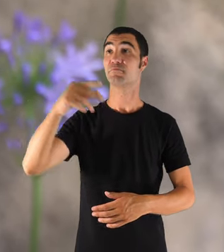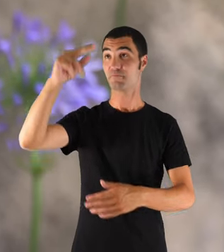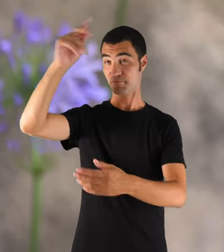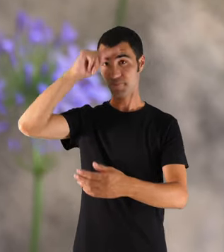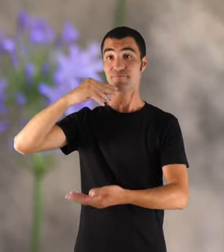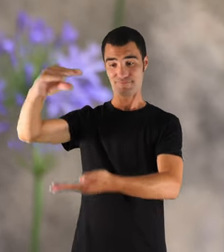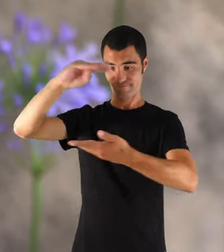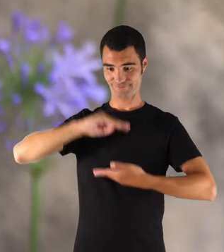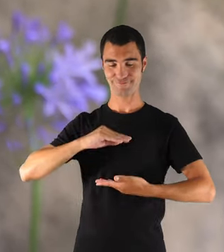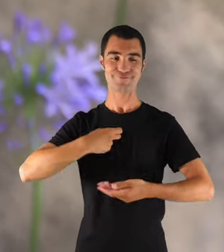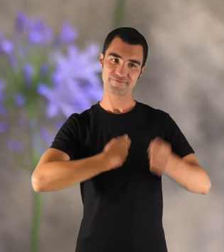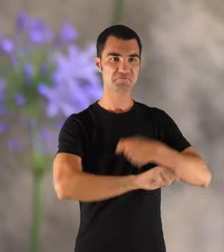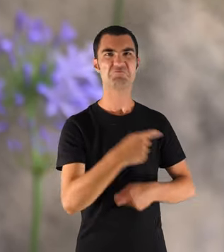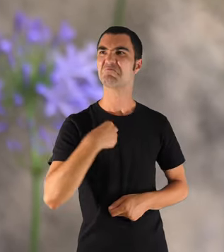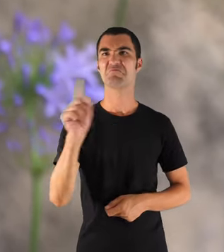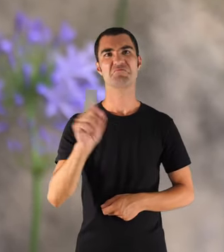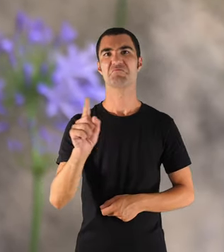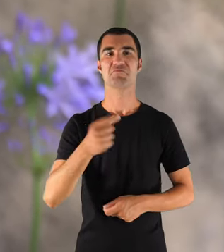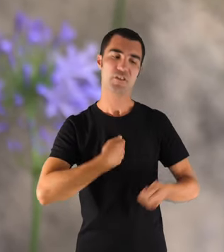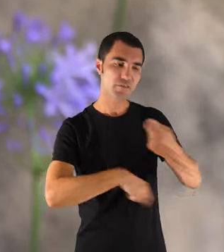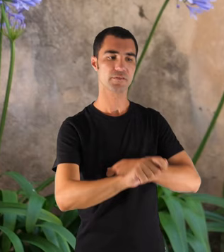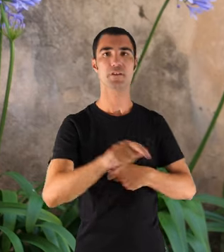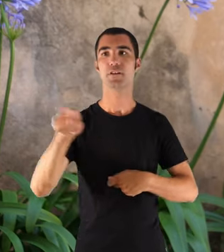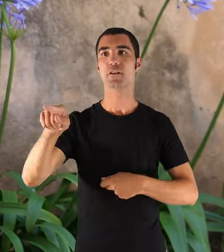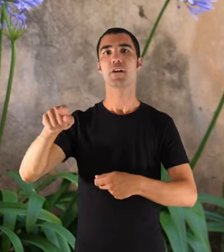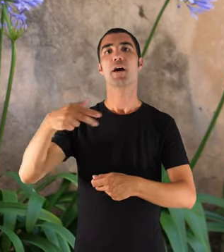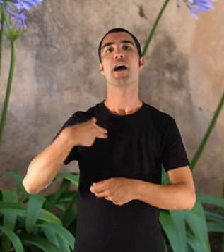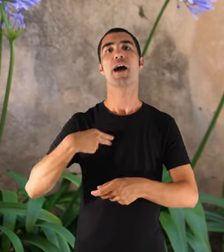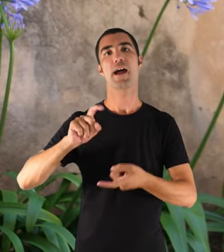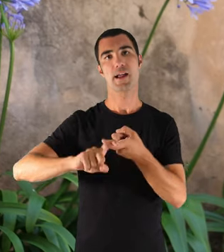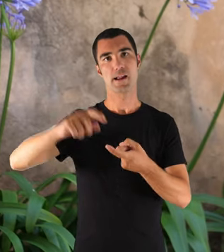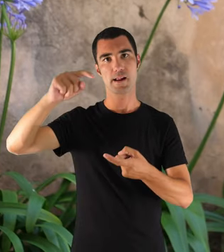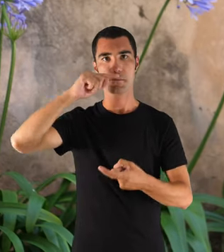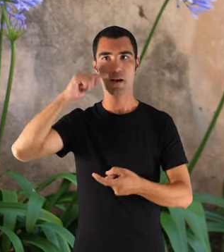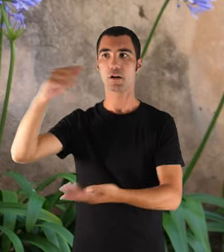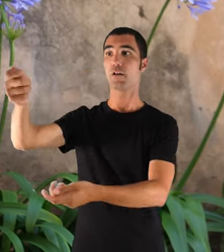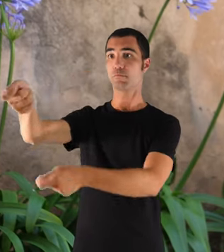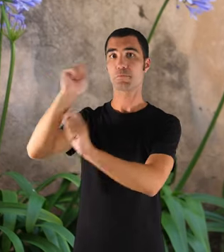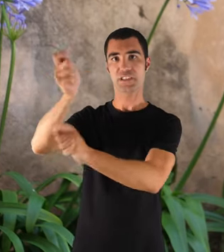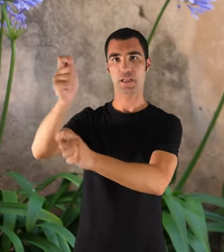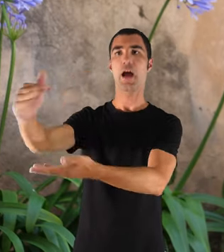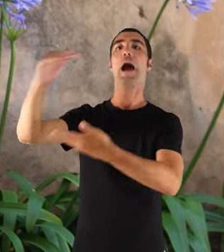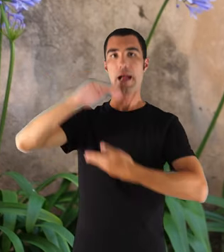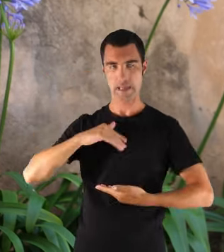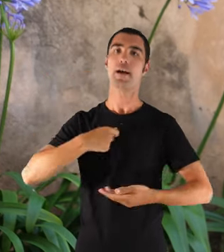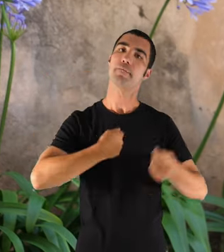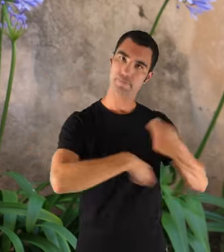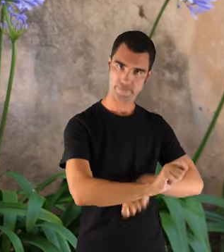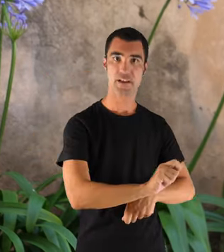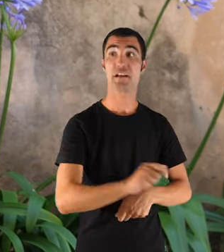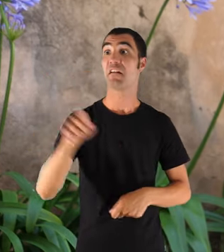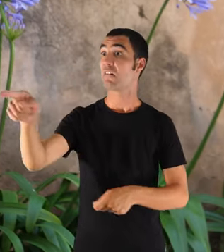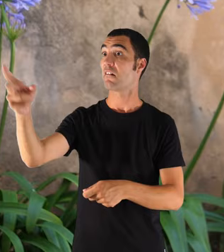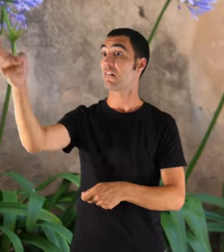'apareix jo, que vaig vendre més per meu germà. El meu germà anava a pescar i també, si